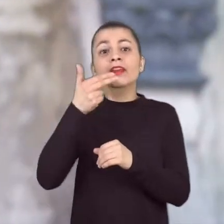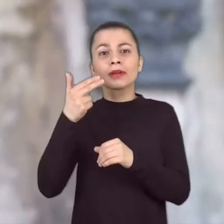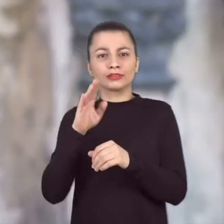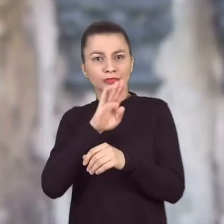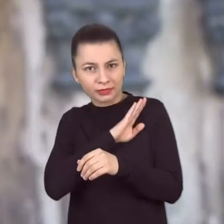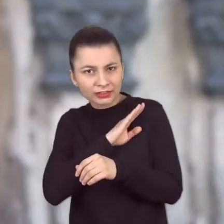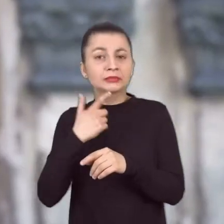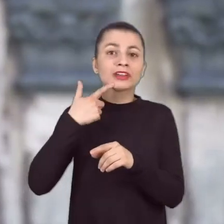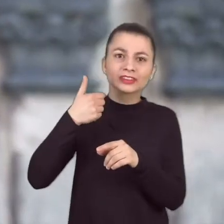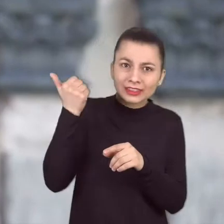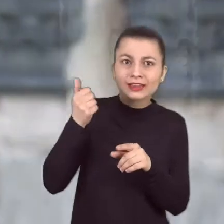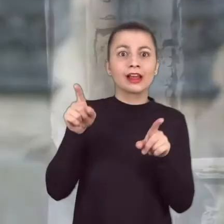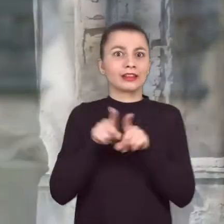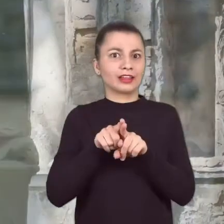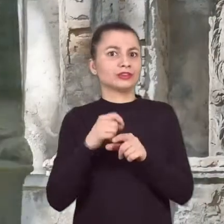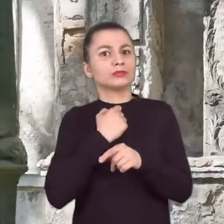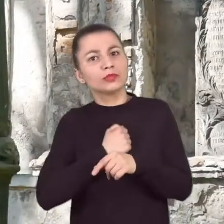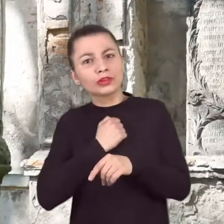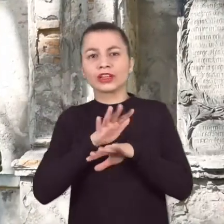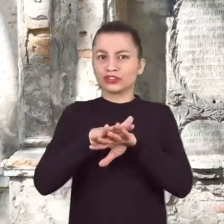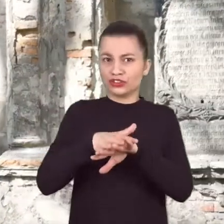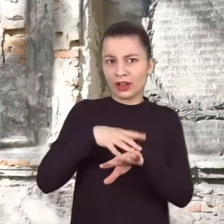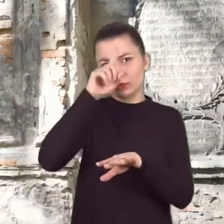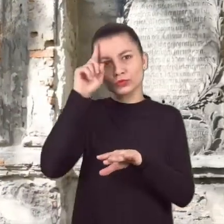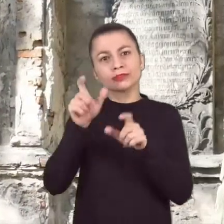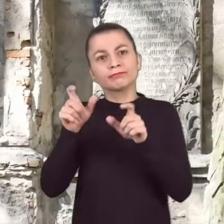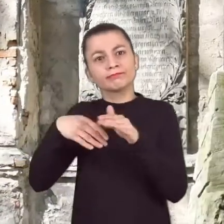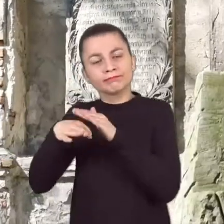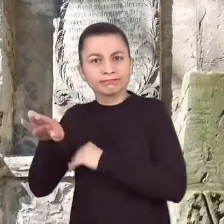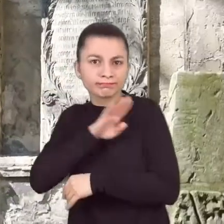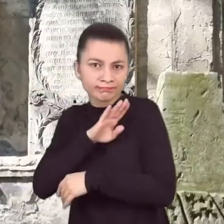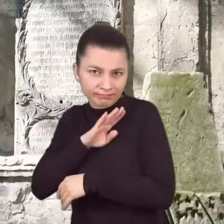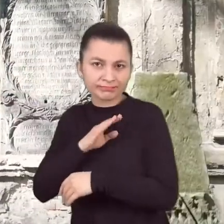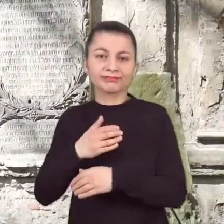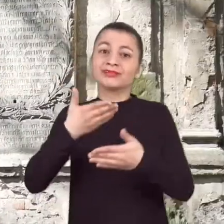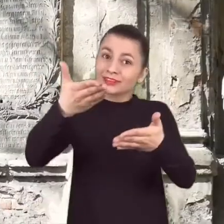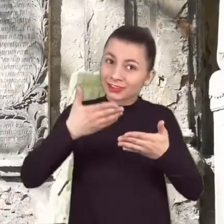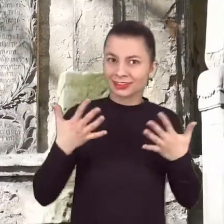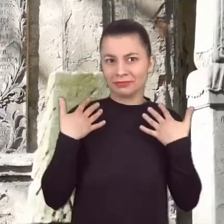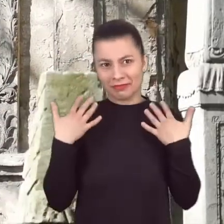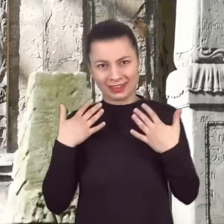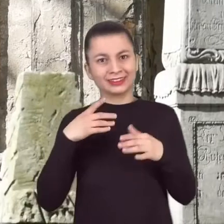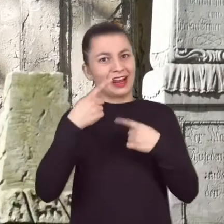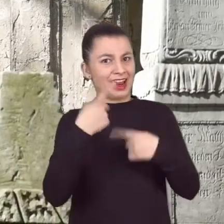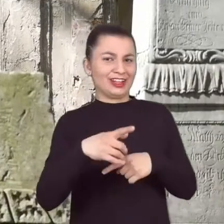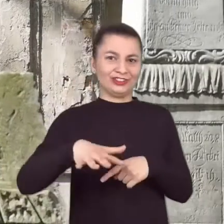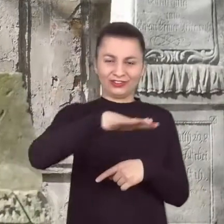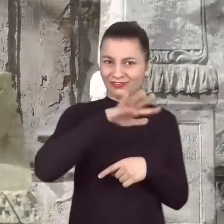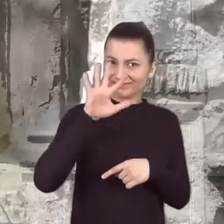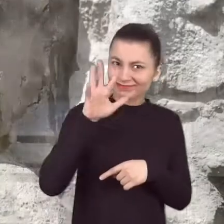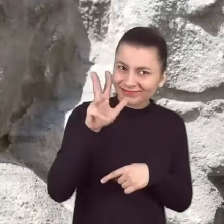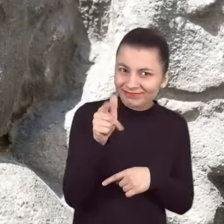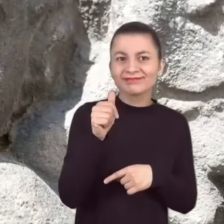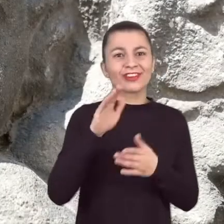symbolem smutku i żalu po tych, którzy odeszli. Zapraszam do spacerów w tym pięknym zakątku Leszna i